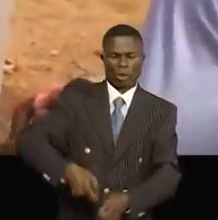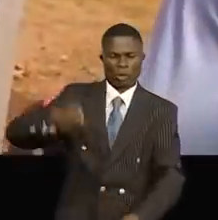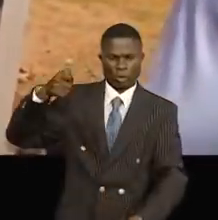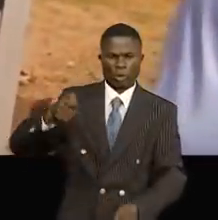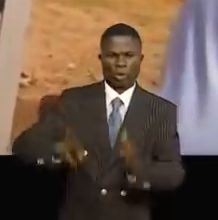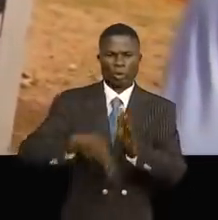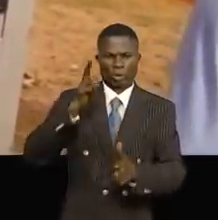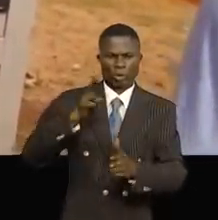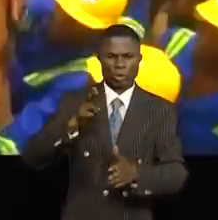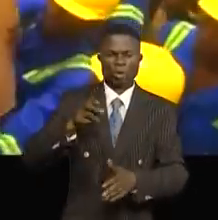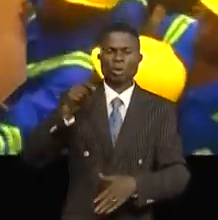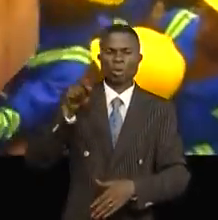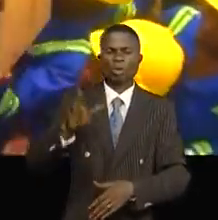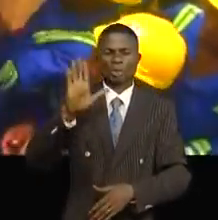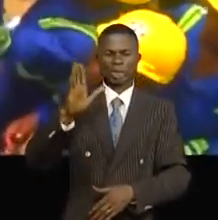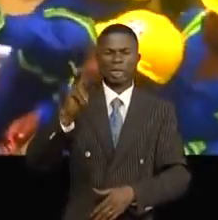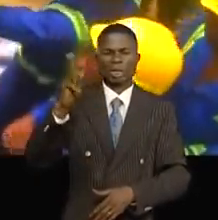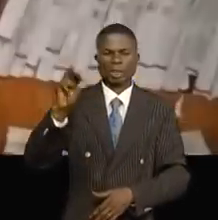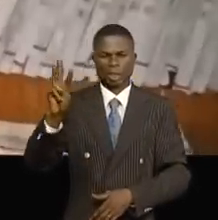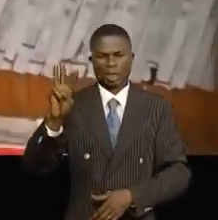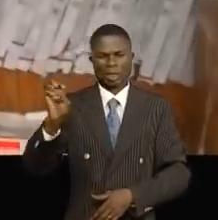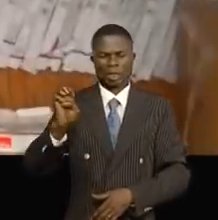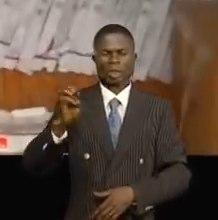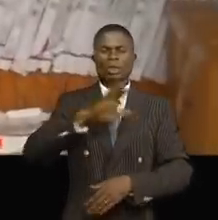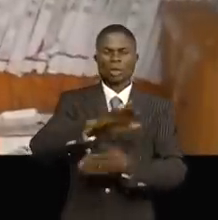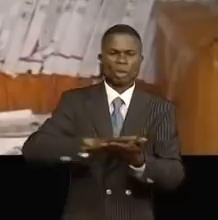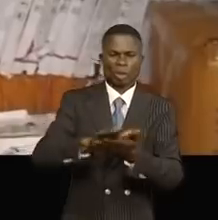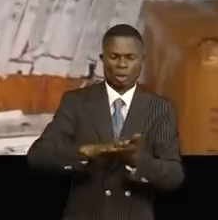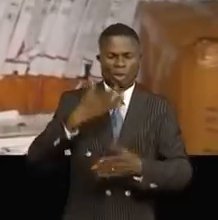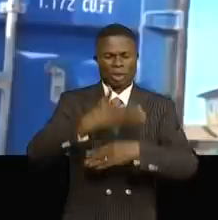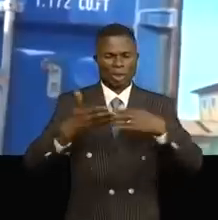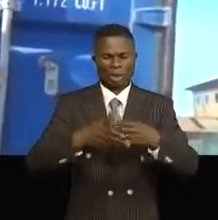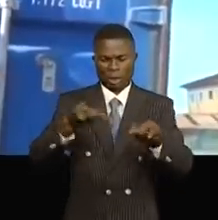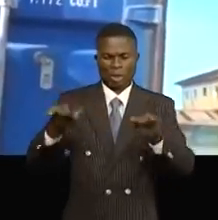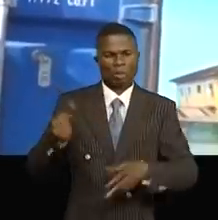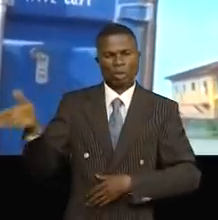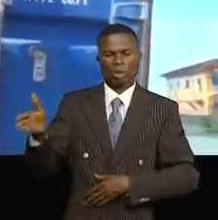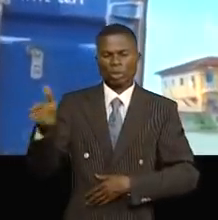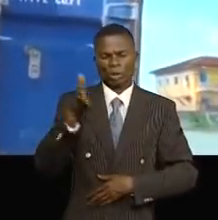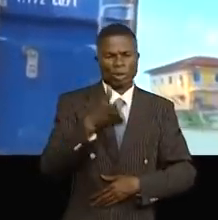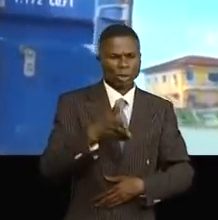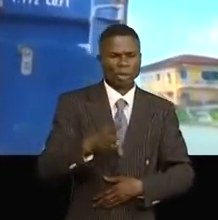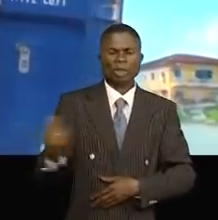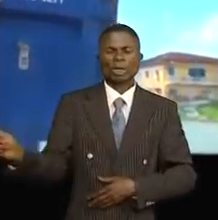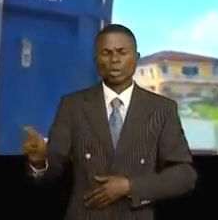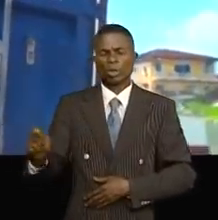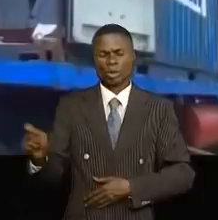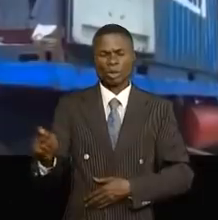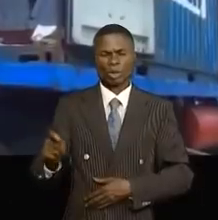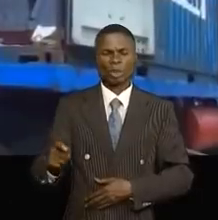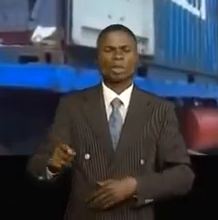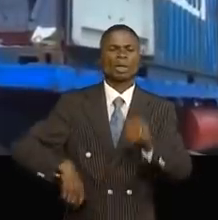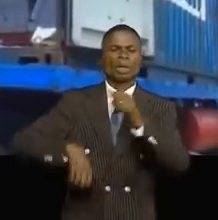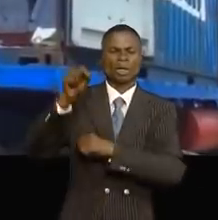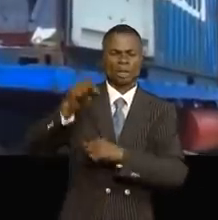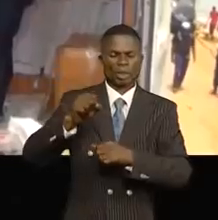de 12,5 kvea, défaillance et carreau pour l'embellissement des vestiaires, ainsi que des installations hygiéniques et sanitaires du stade